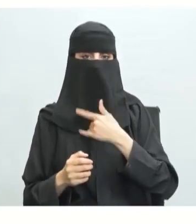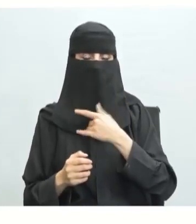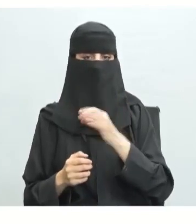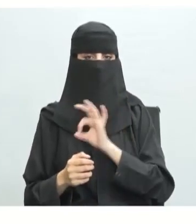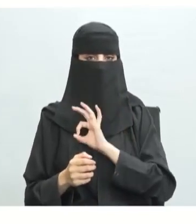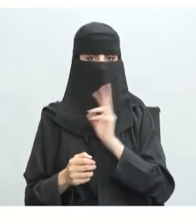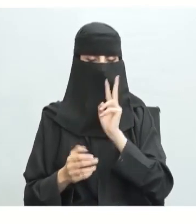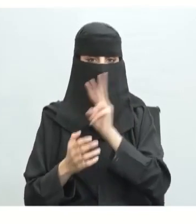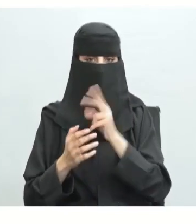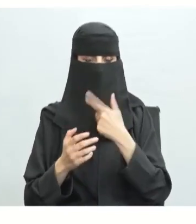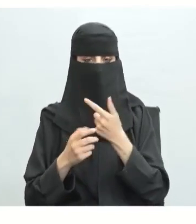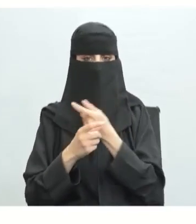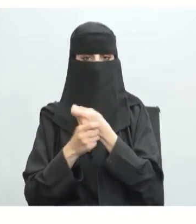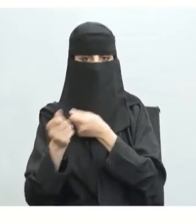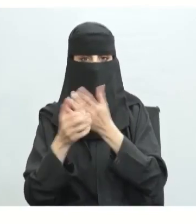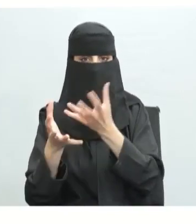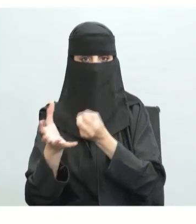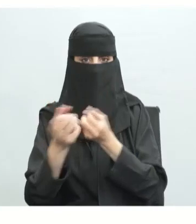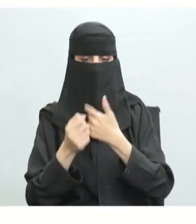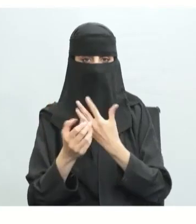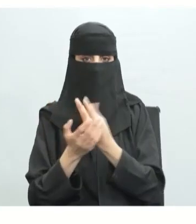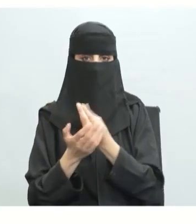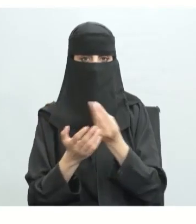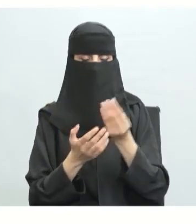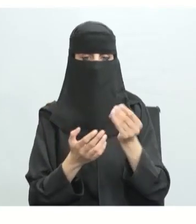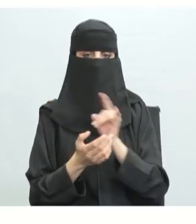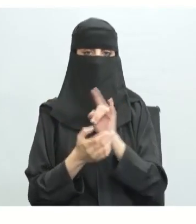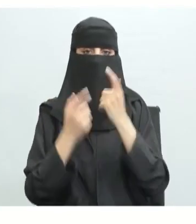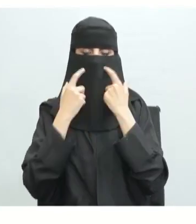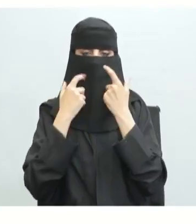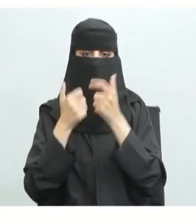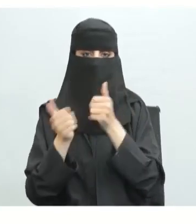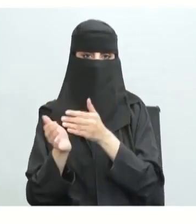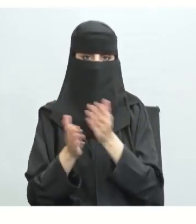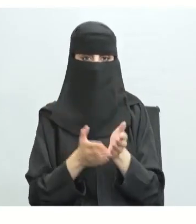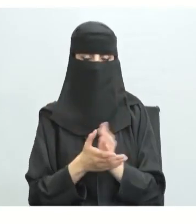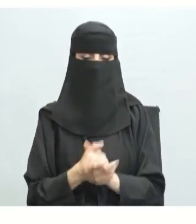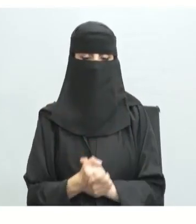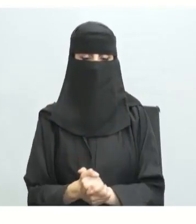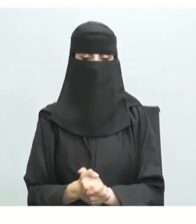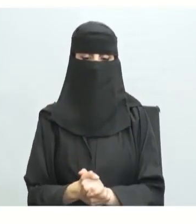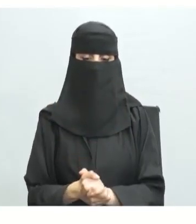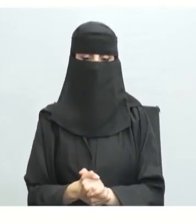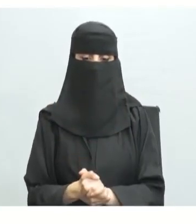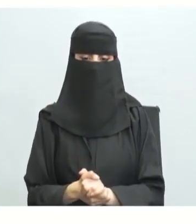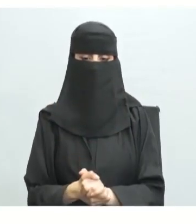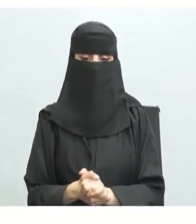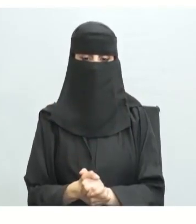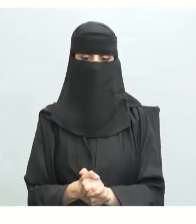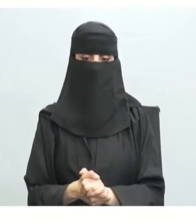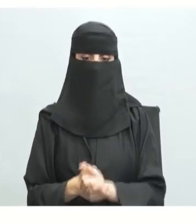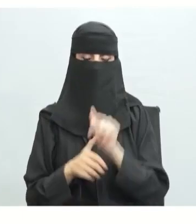تدخل العاطفة في الاقتصاد والعاقل من التعظى بغيره عبارة استخدمها الكاتب للتحذير من تدخل العاطفة في الاقتصاد ممتاز